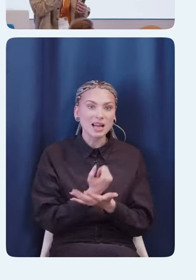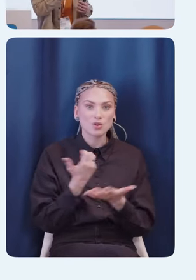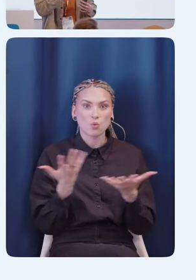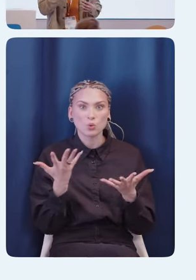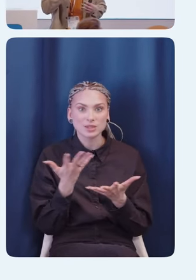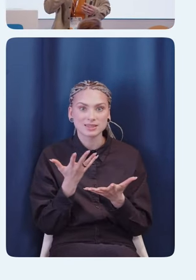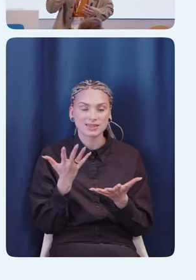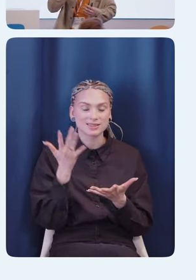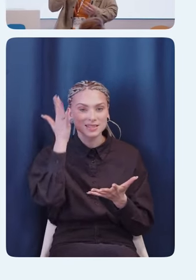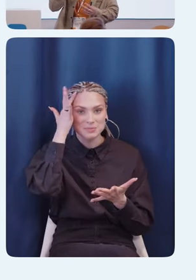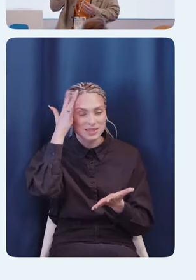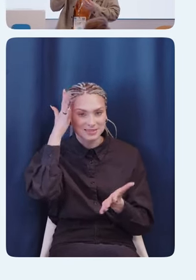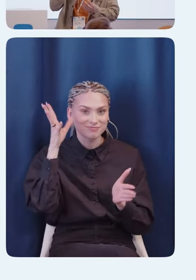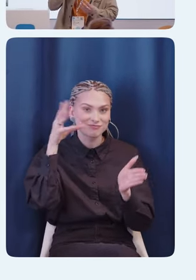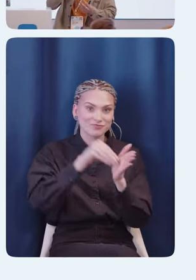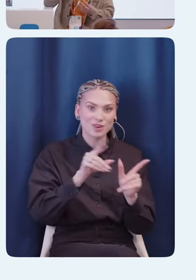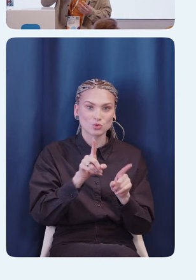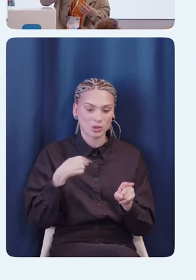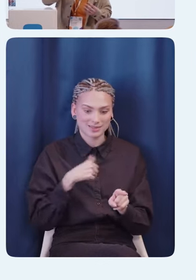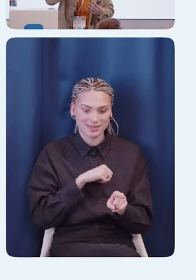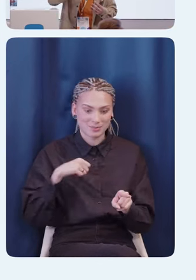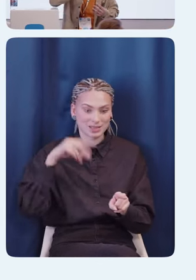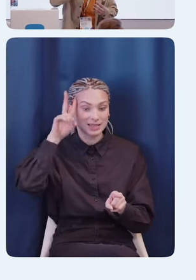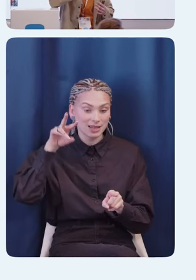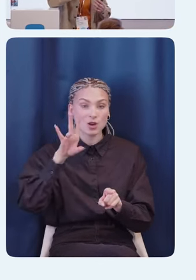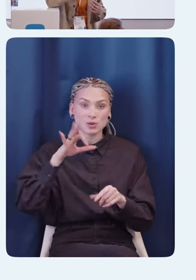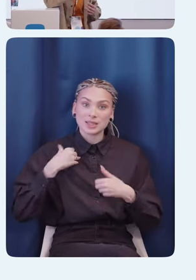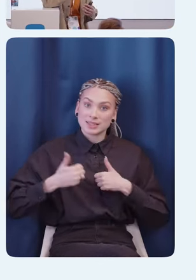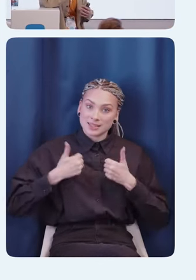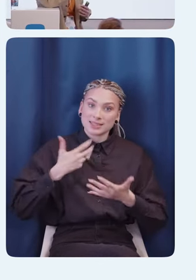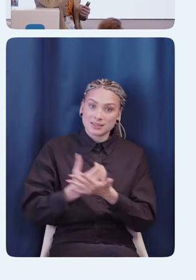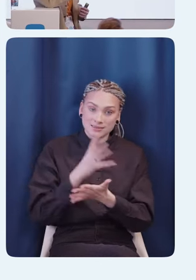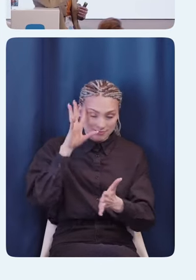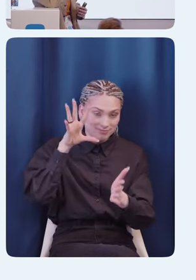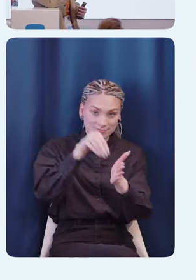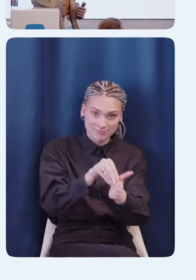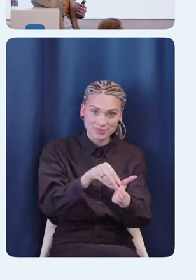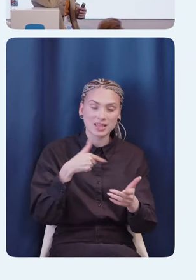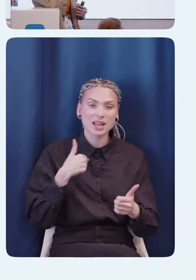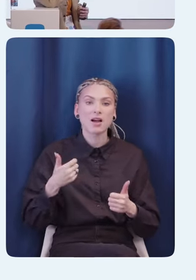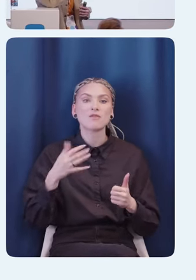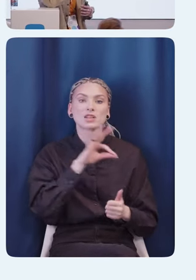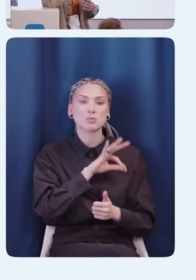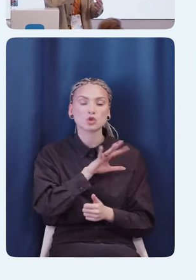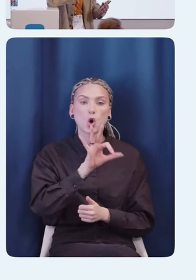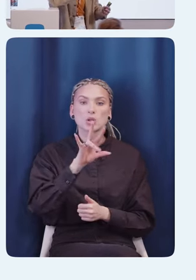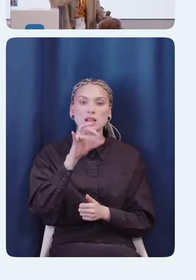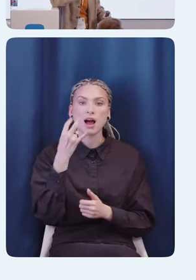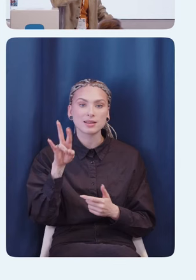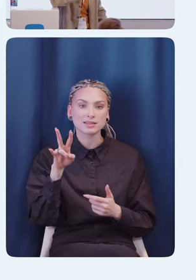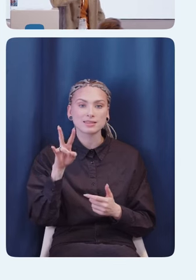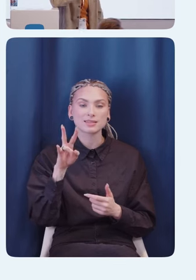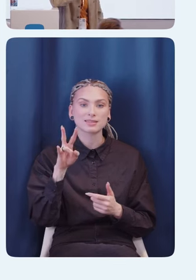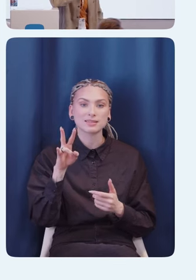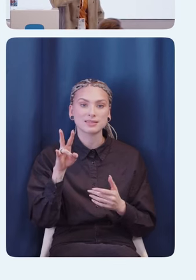осмысленность в том, что я даже сам, наверное, не могу осмыслить до конца. Поэтому я воспользовался онлайн-сервисом для генерации